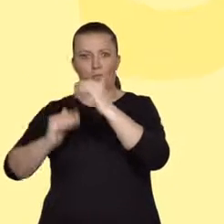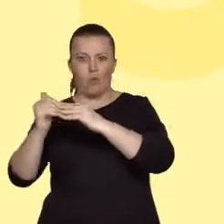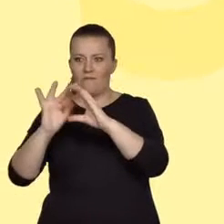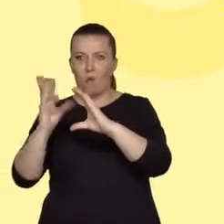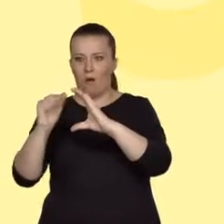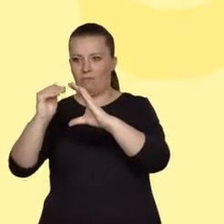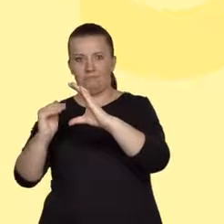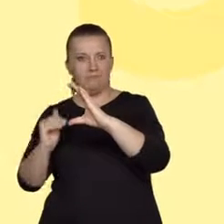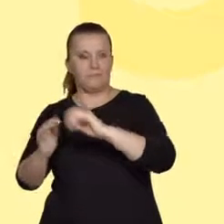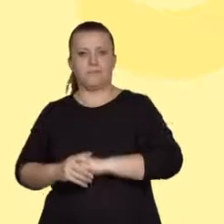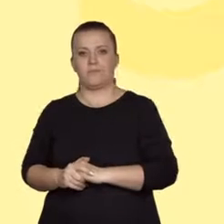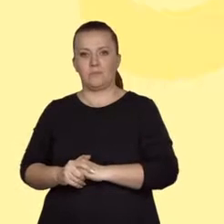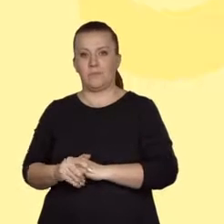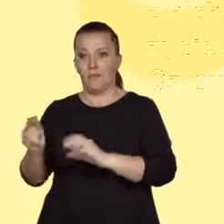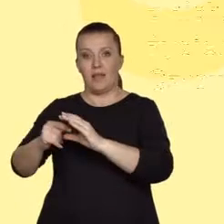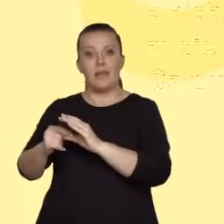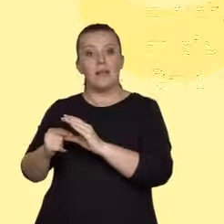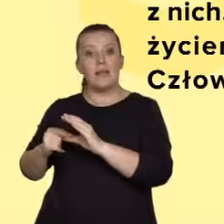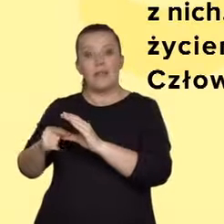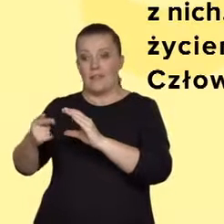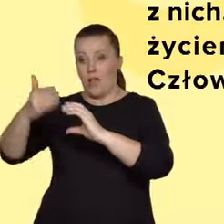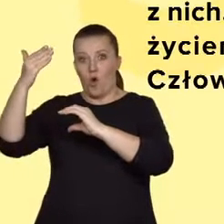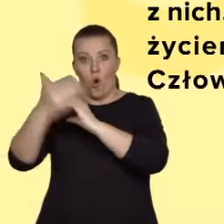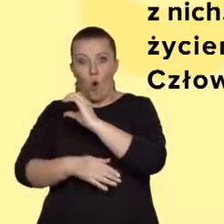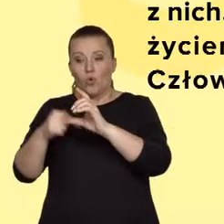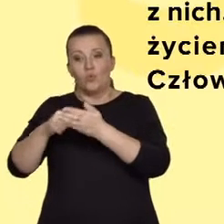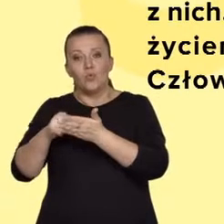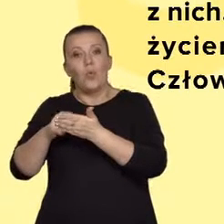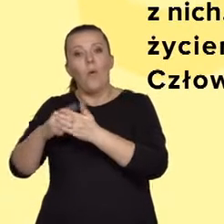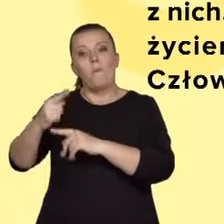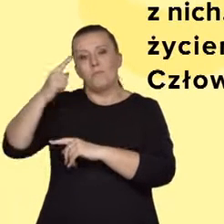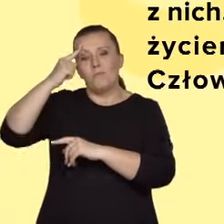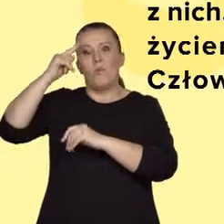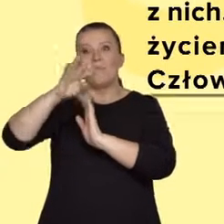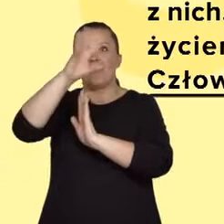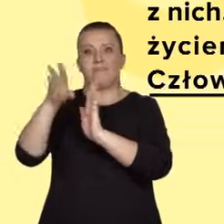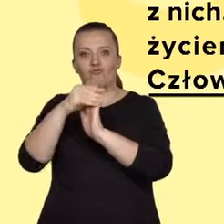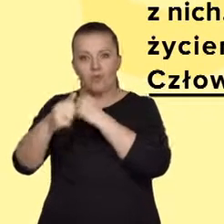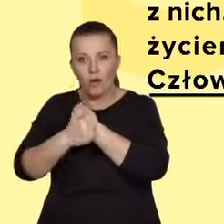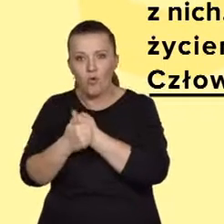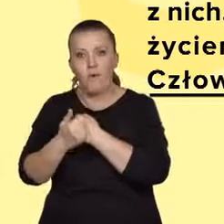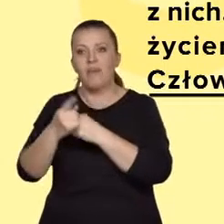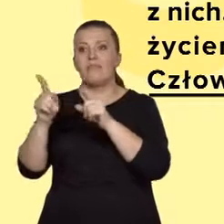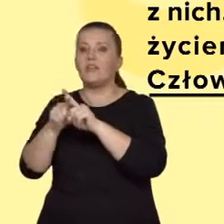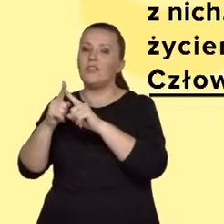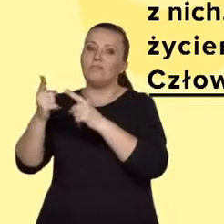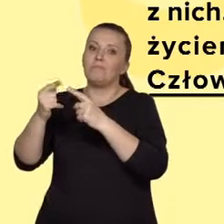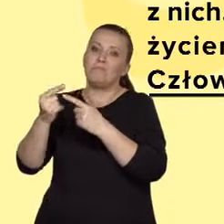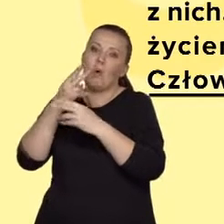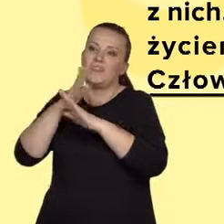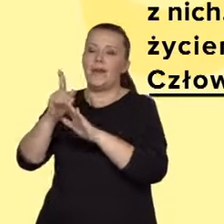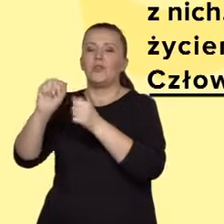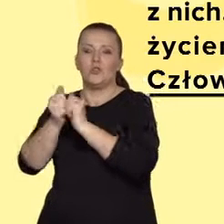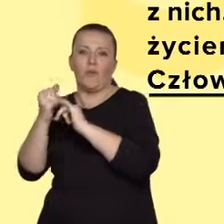Zakończenie to jednocześnie podsumowanie i przypomnienie użytych argumentów oraz sugestia, że są także inne. Wreszcie na końcu pojawia się puenta,